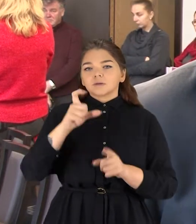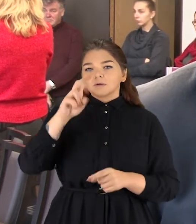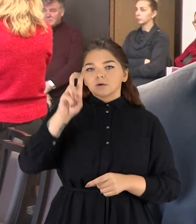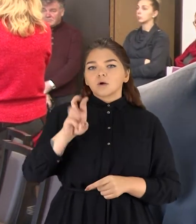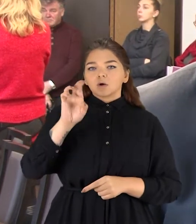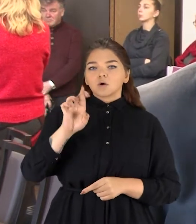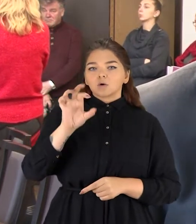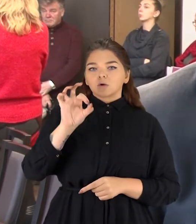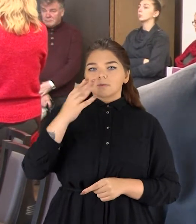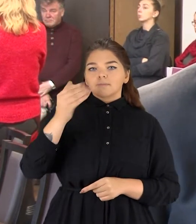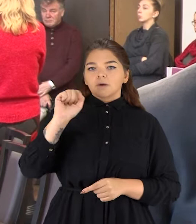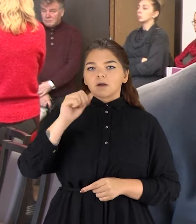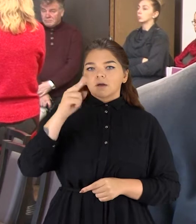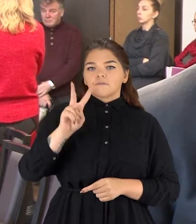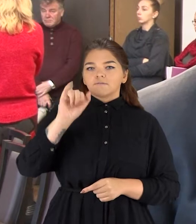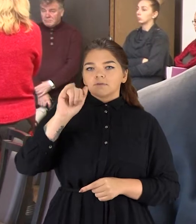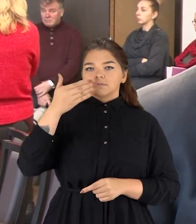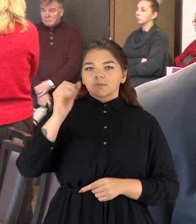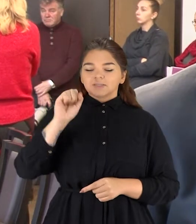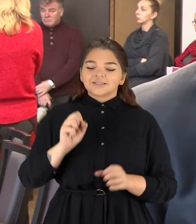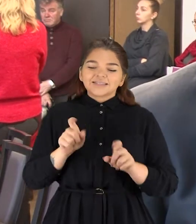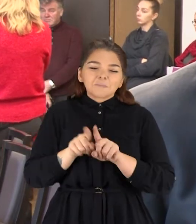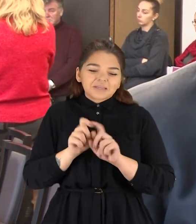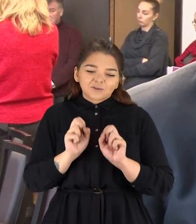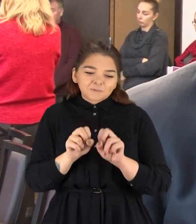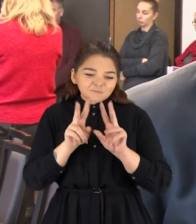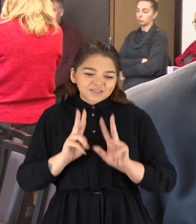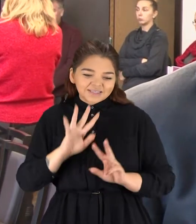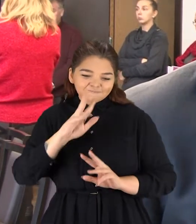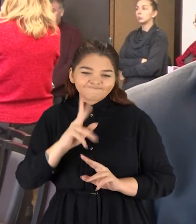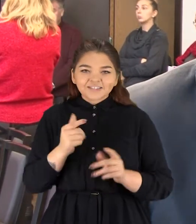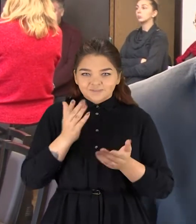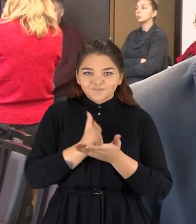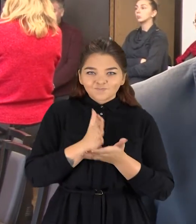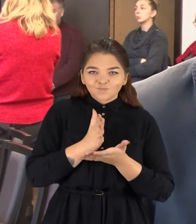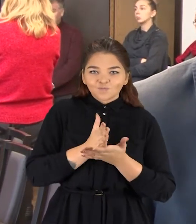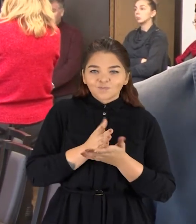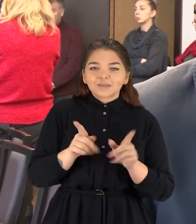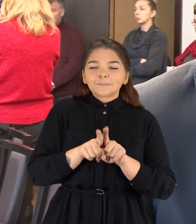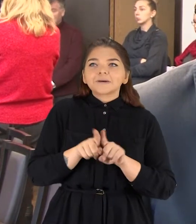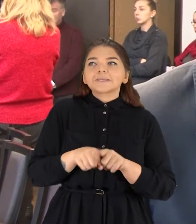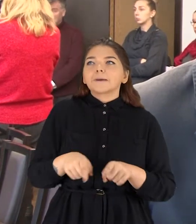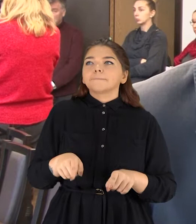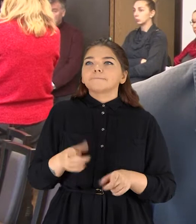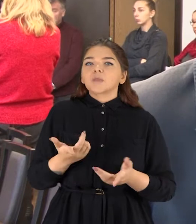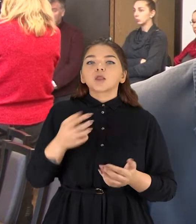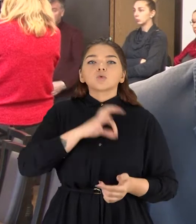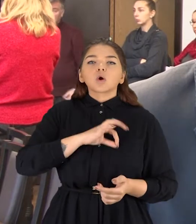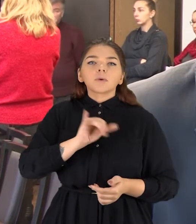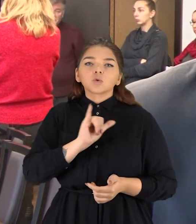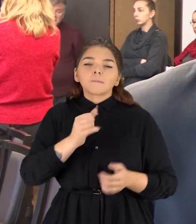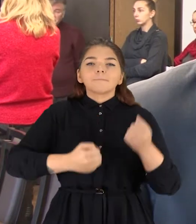chromavimas. Tai gan irgi tokia specifinis dalykas, kuris būtent yra